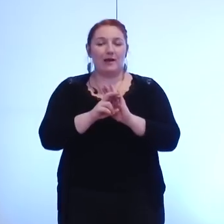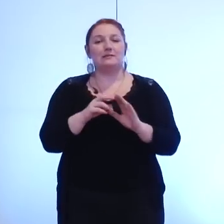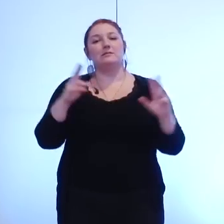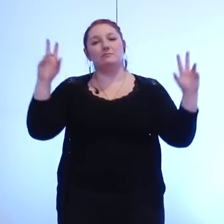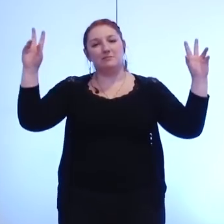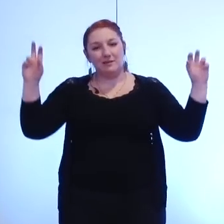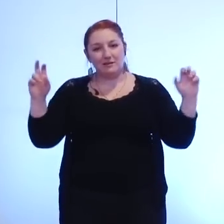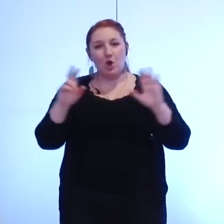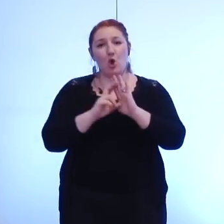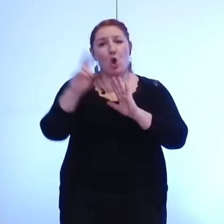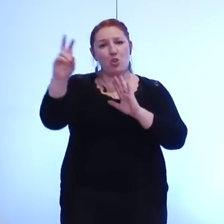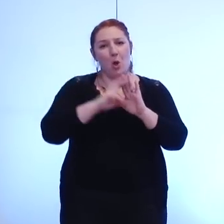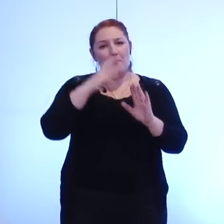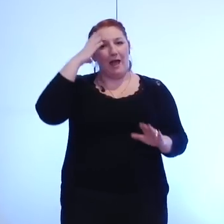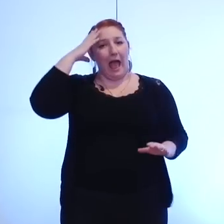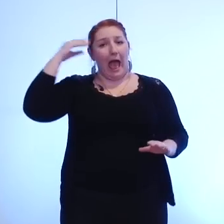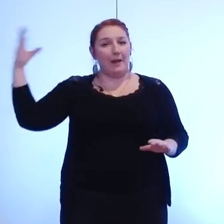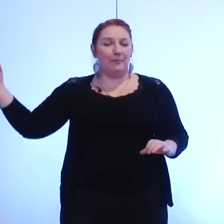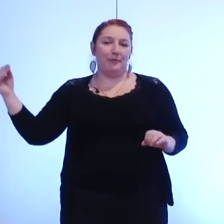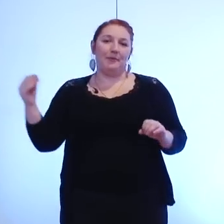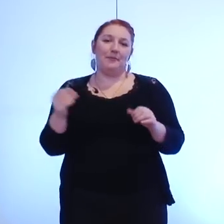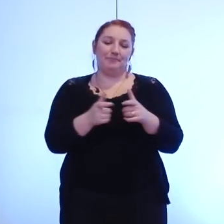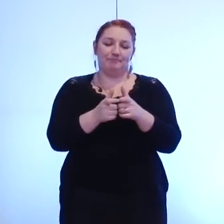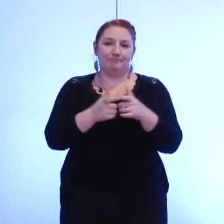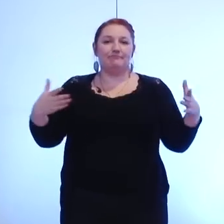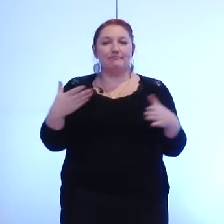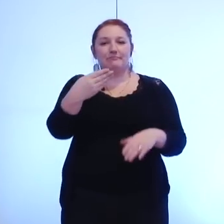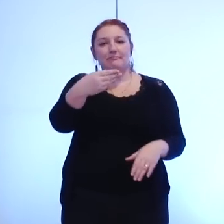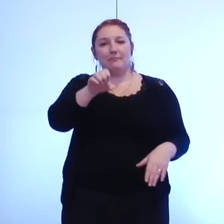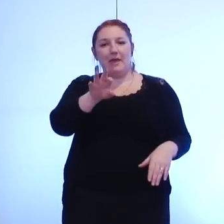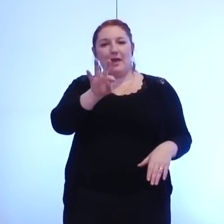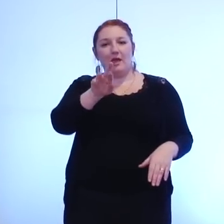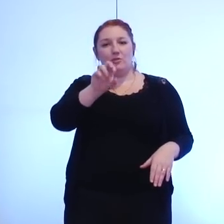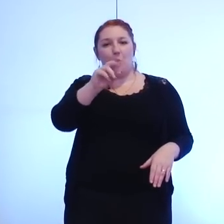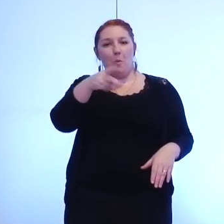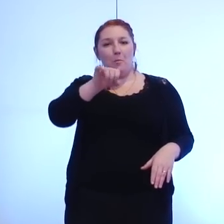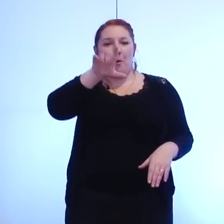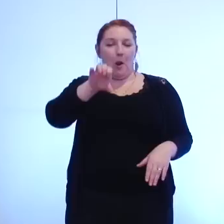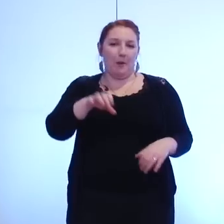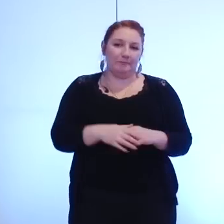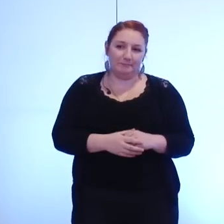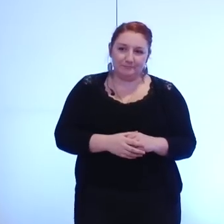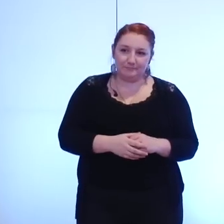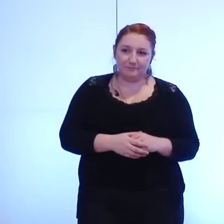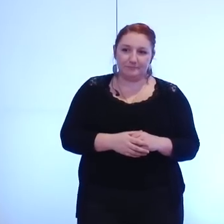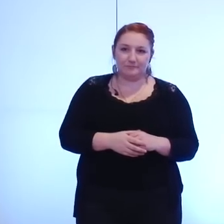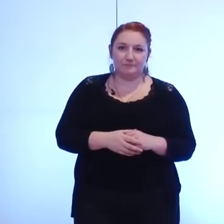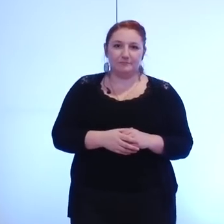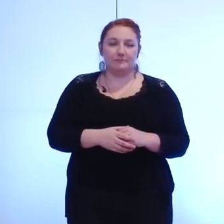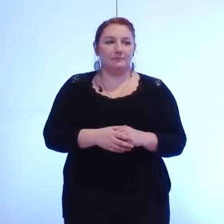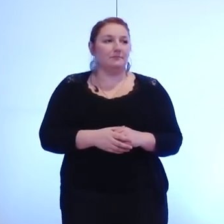merci beaucoup monsieur le président je reprends donc et réouvre ce reprend ce conseil